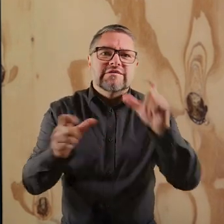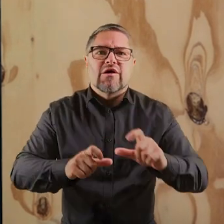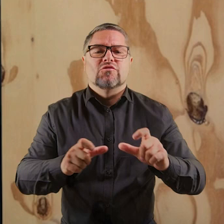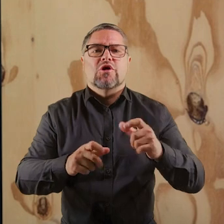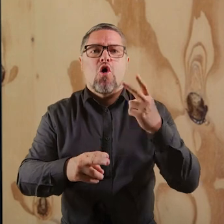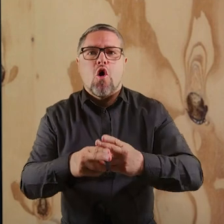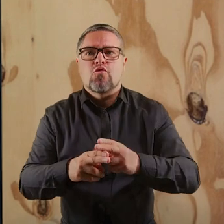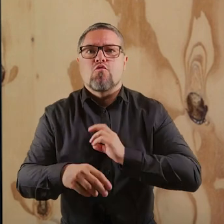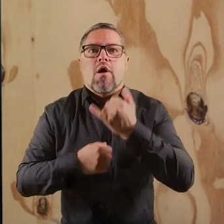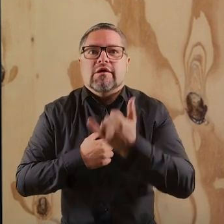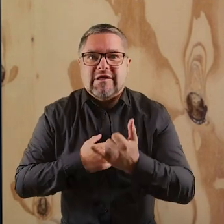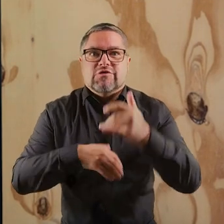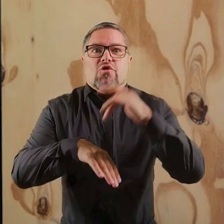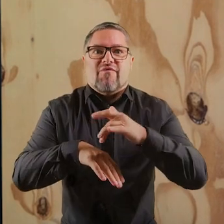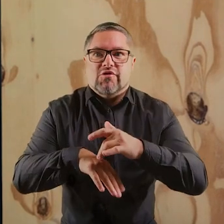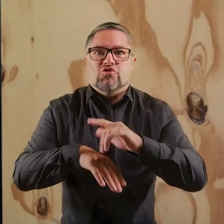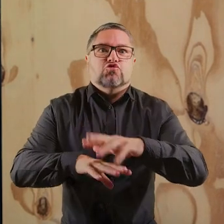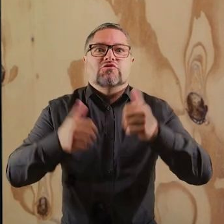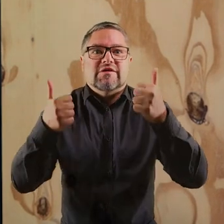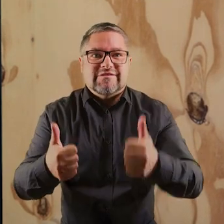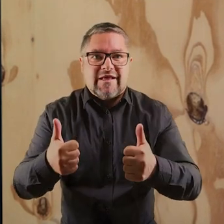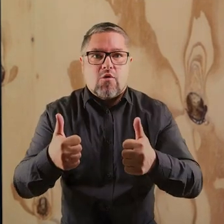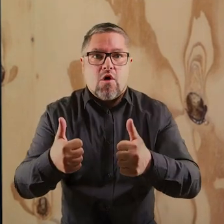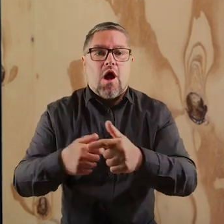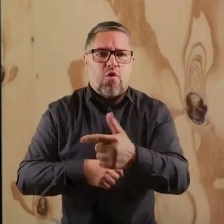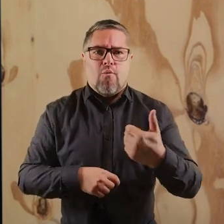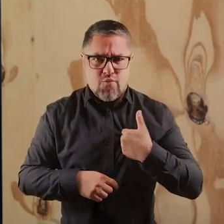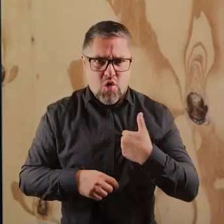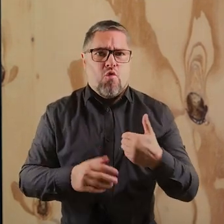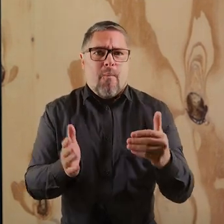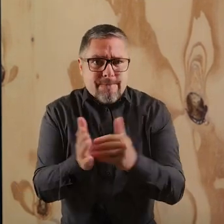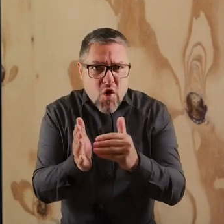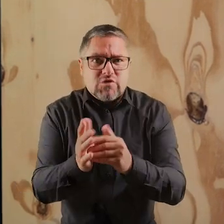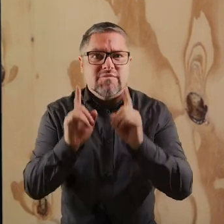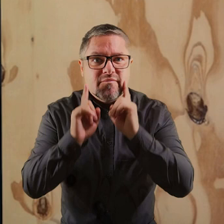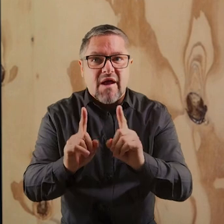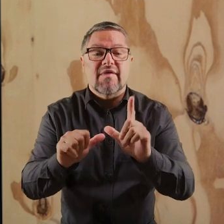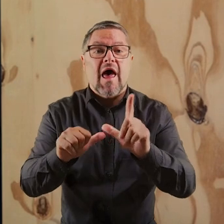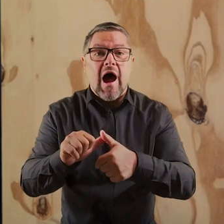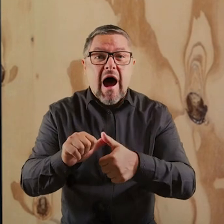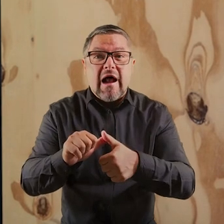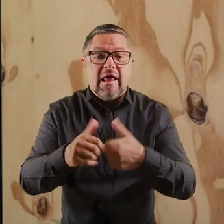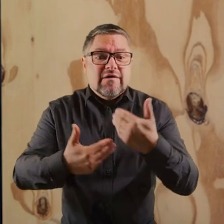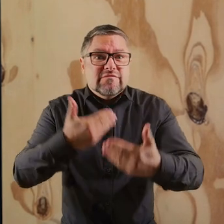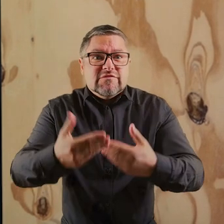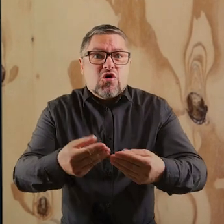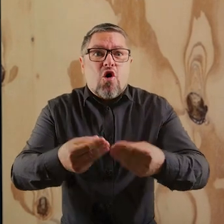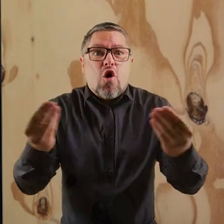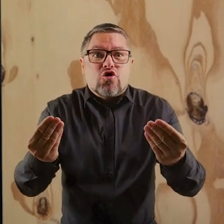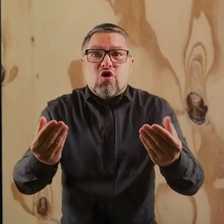co się dzieje. I było to oczywiście ważne, potrzebne, ale niekonstruktywne w takim kontekście, żeby to